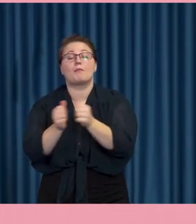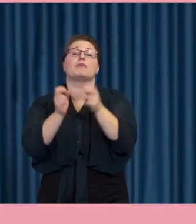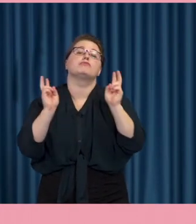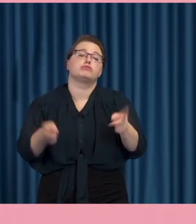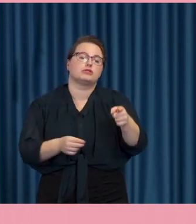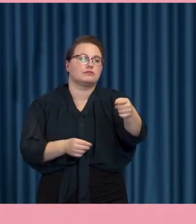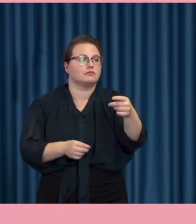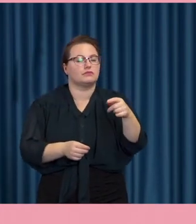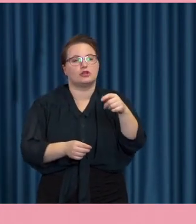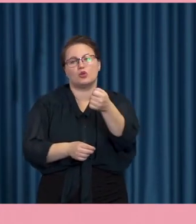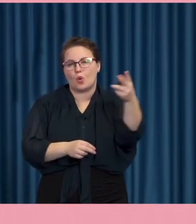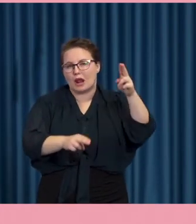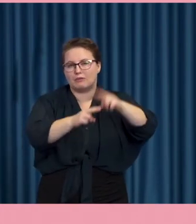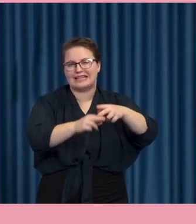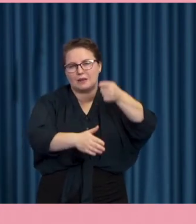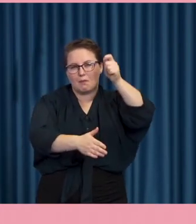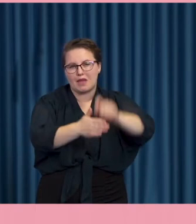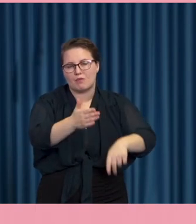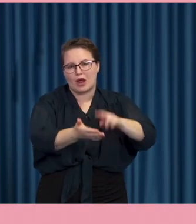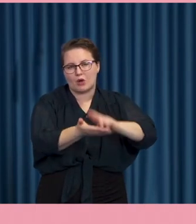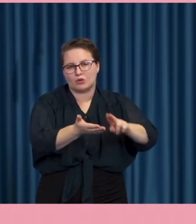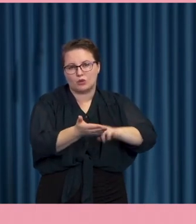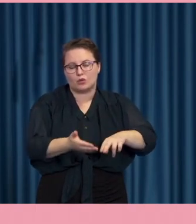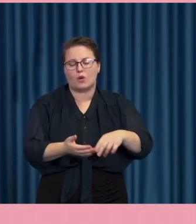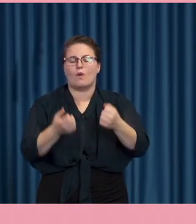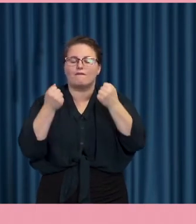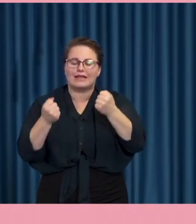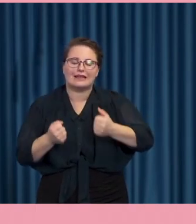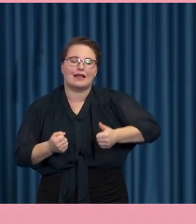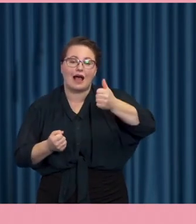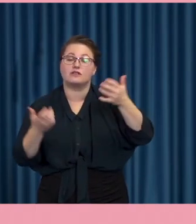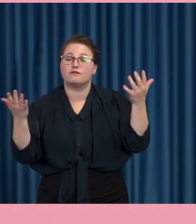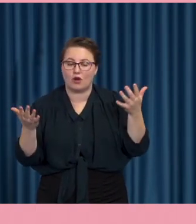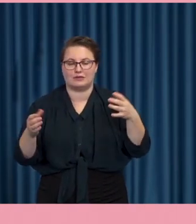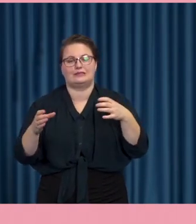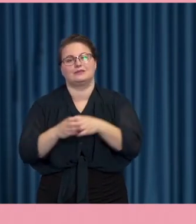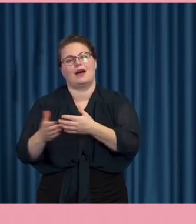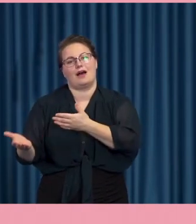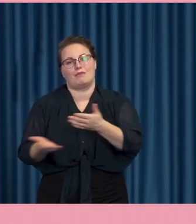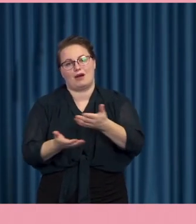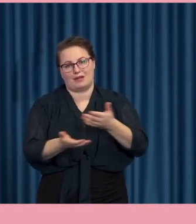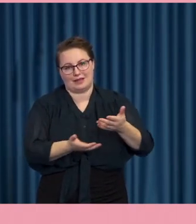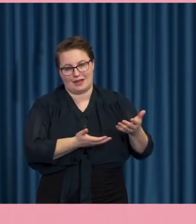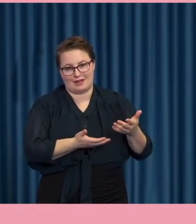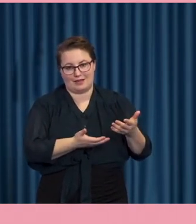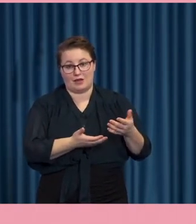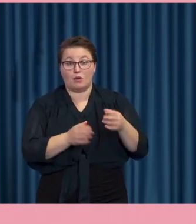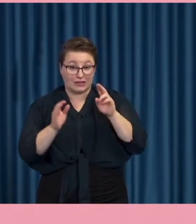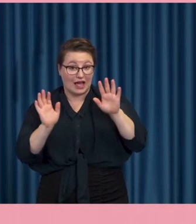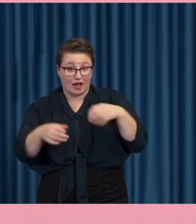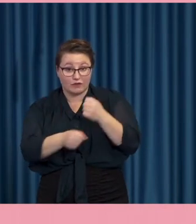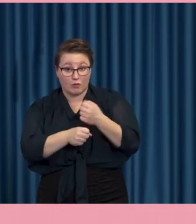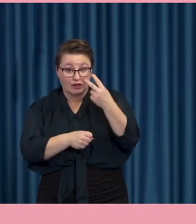och huvudsaken är att det finns ett samarbete. de här Digidel-centrarna som har startat upp de har hållit på nu i två år